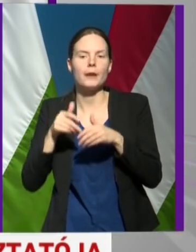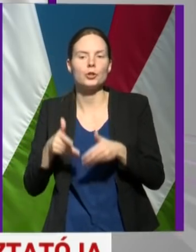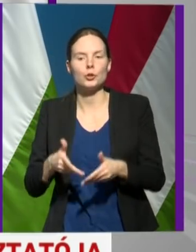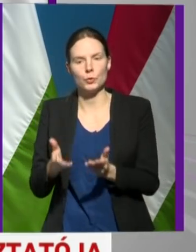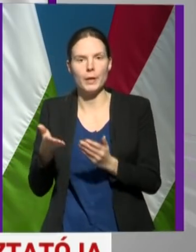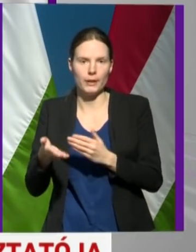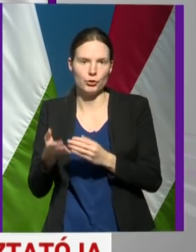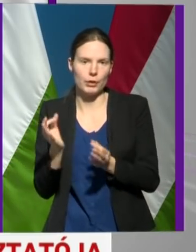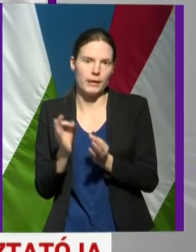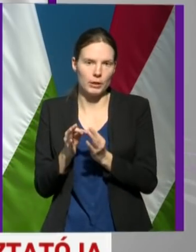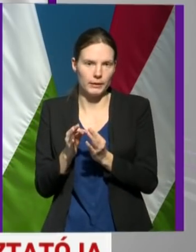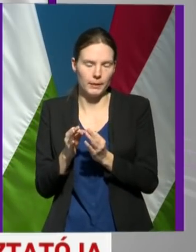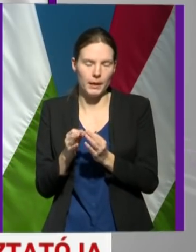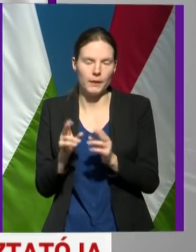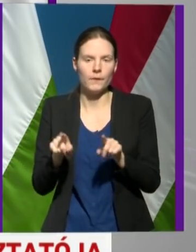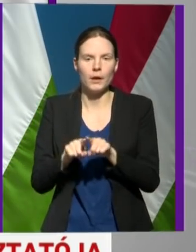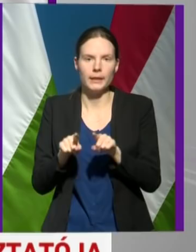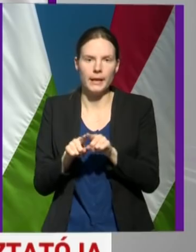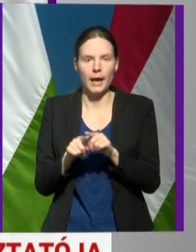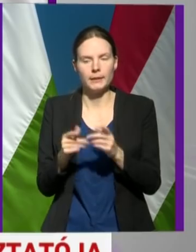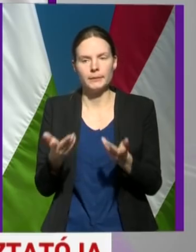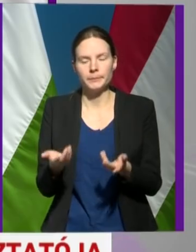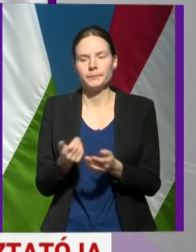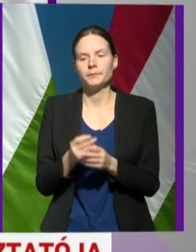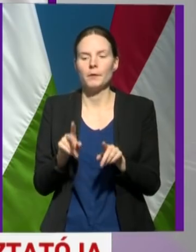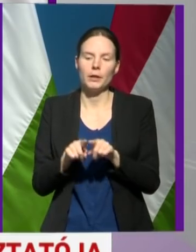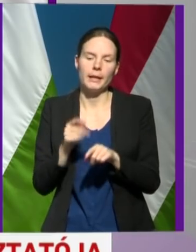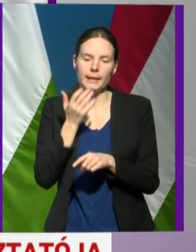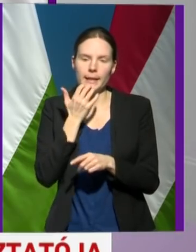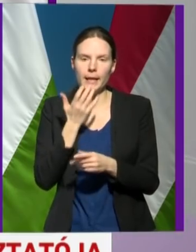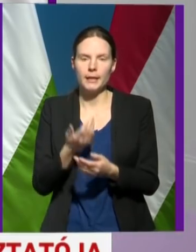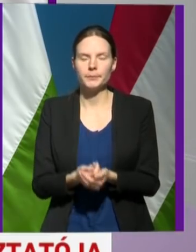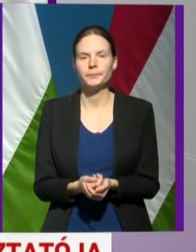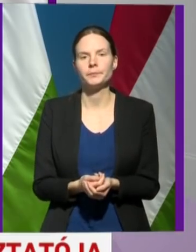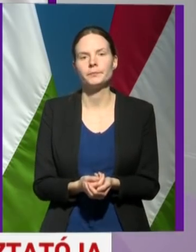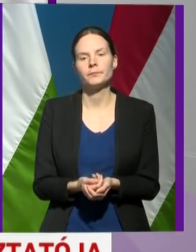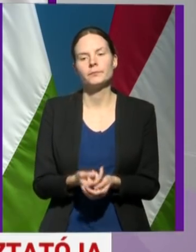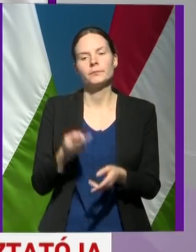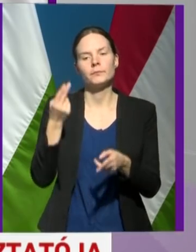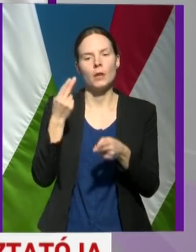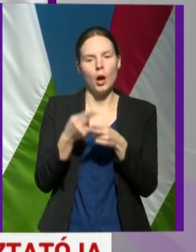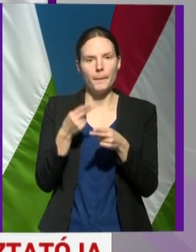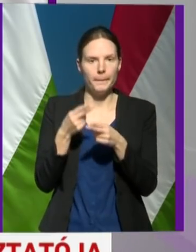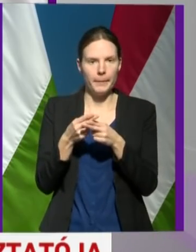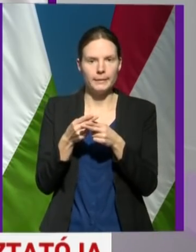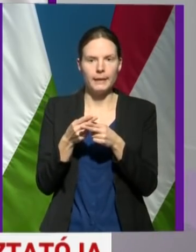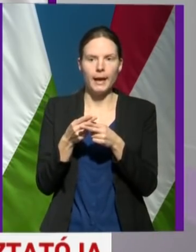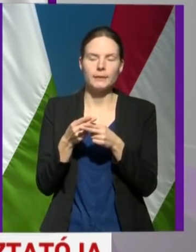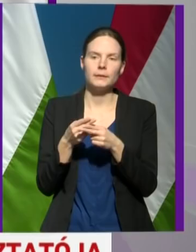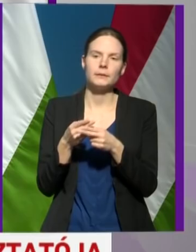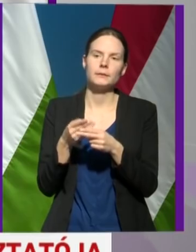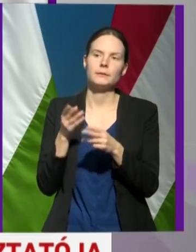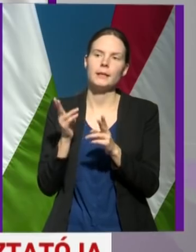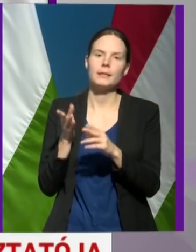fordul elő, illetve jelentkezik ez az igény. És a beteget felkeresheti vallási